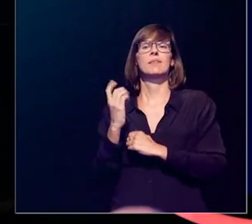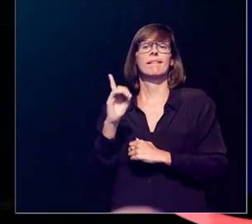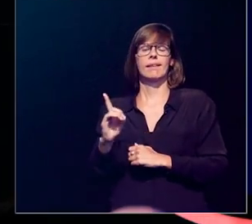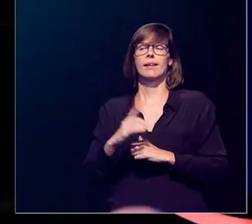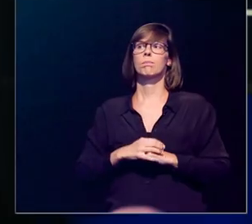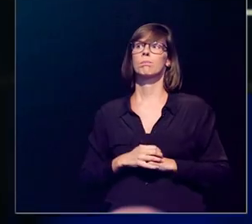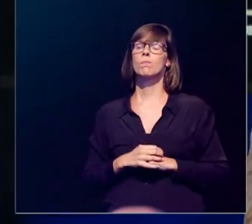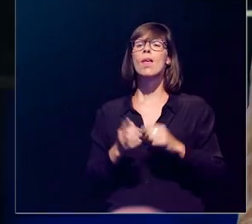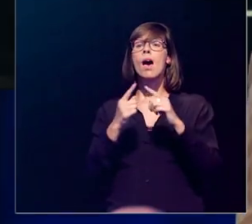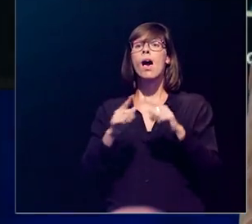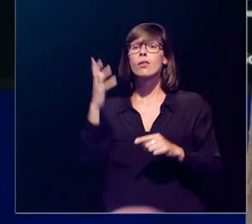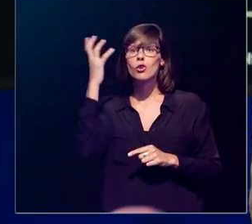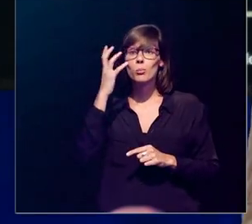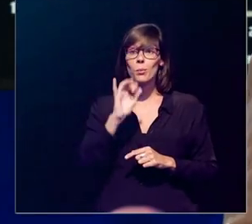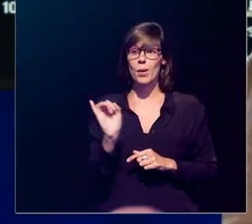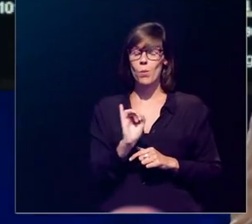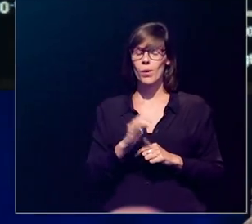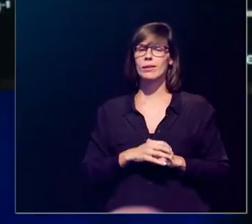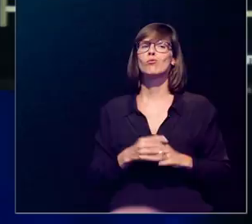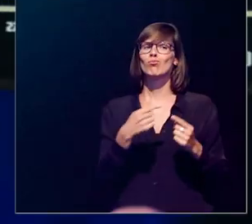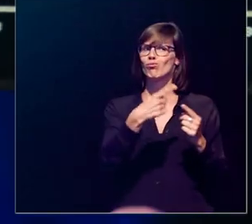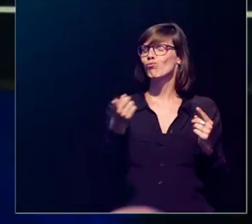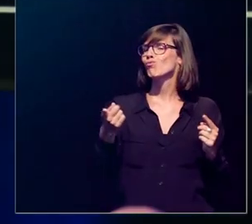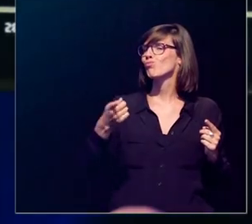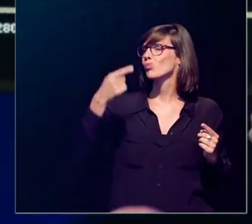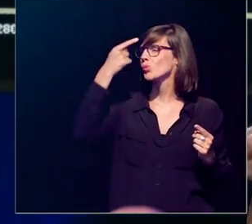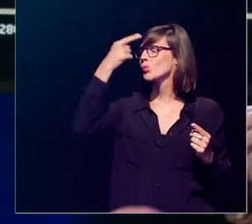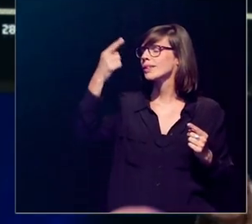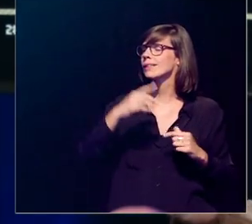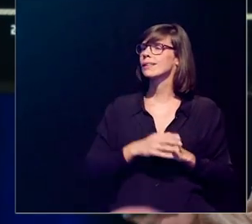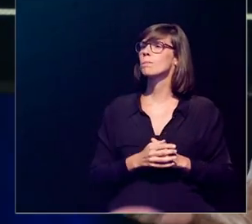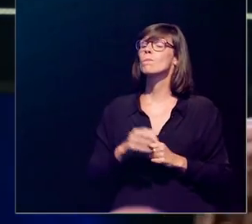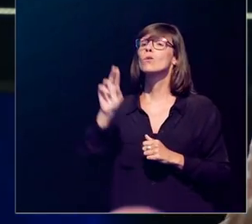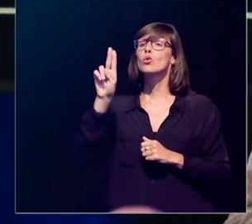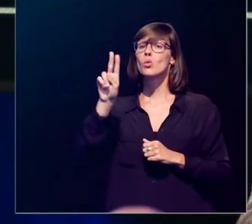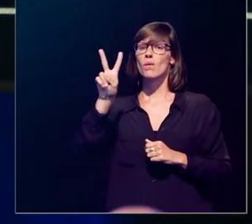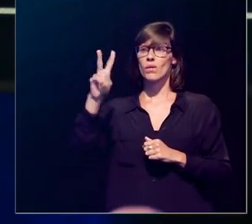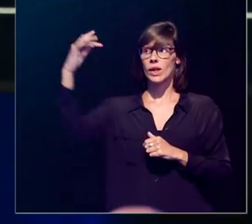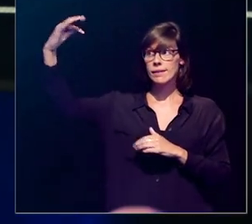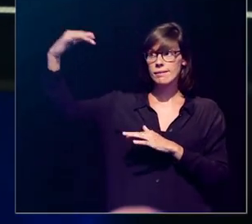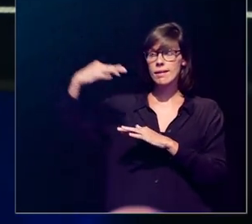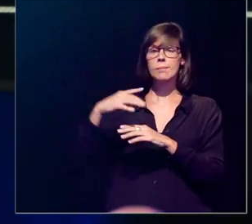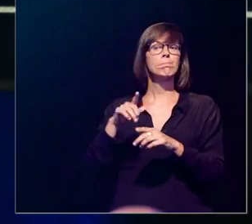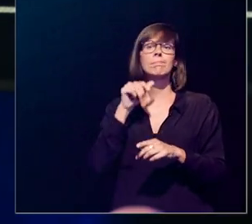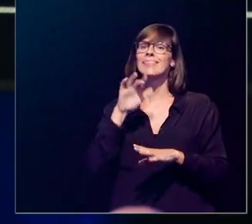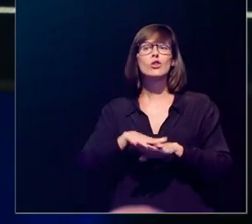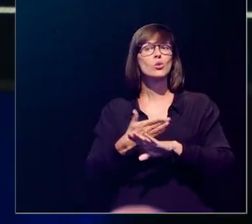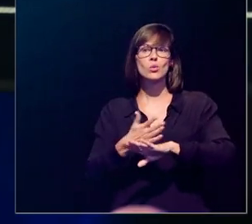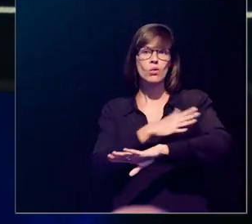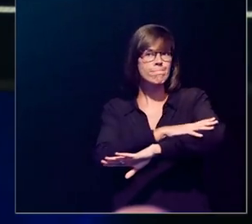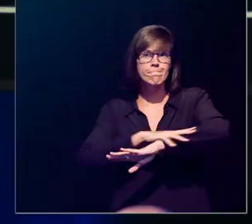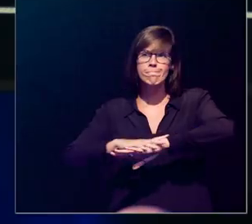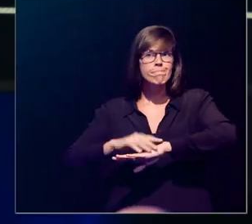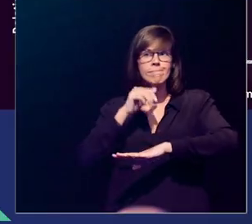ander probleem? Dat is, de meesten onder u weten, dat UV-stralen ook niet zo gezond zijn voor de huid.